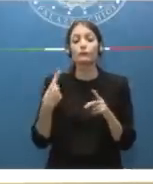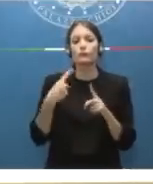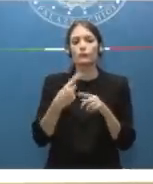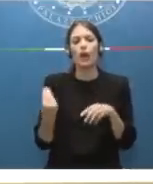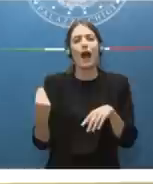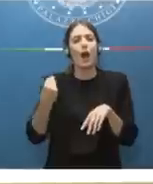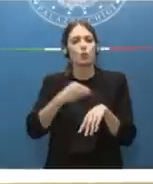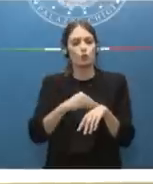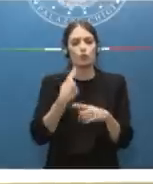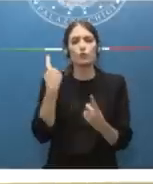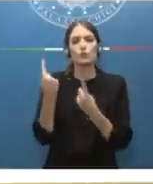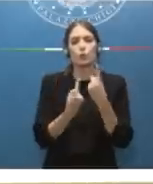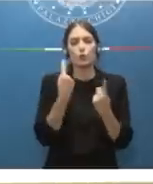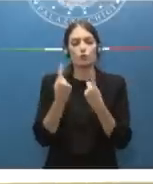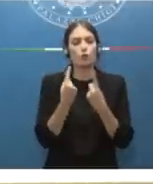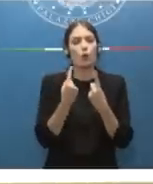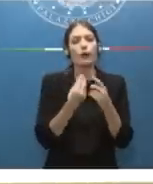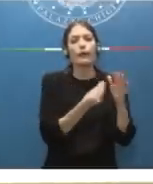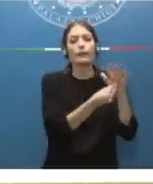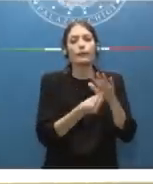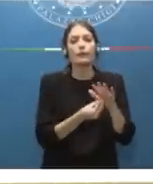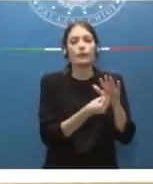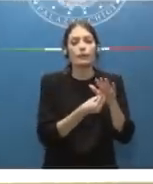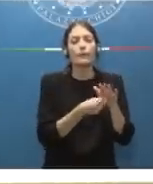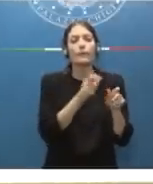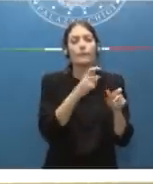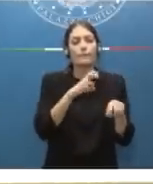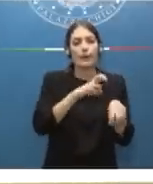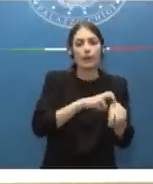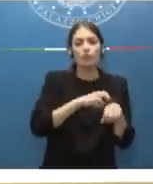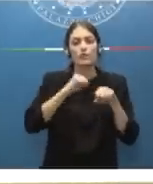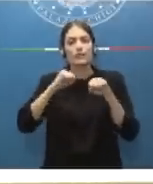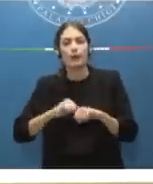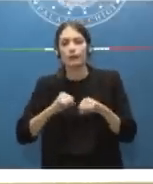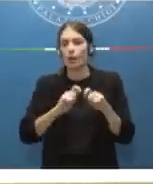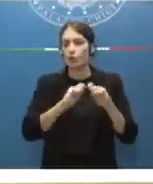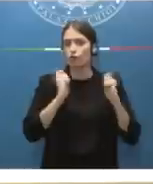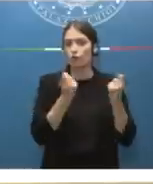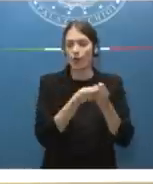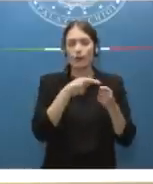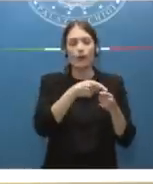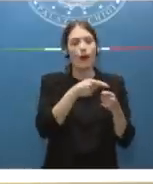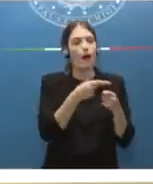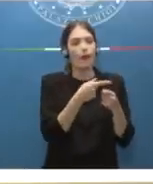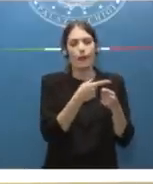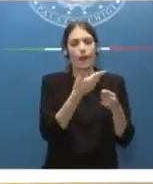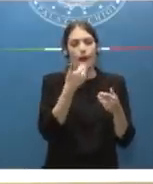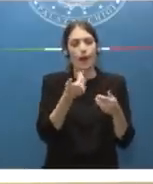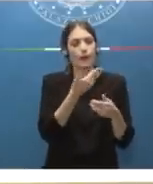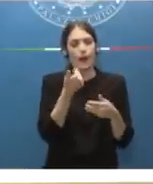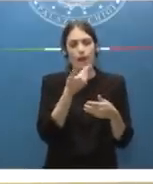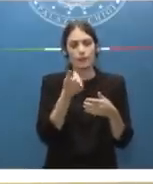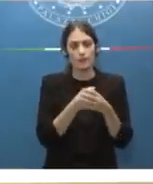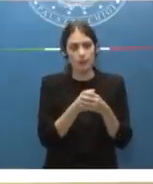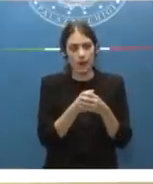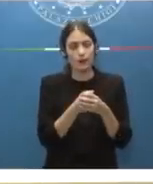della grave carenza di personale medico e sanitario nei nostri ospedali. Carenza che